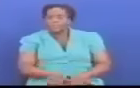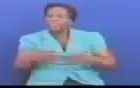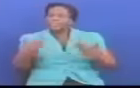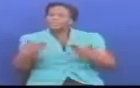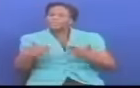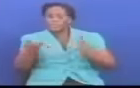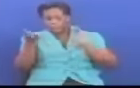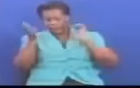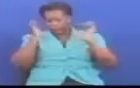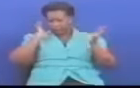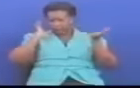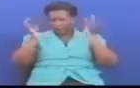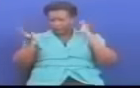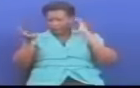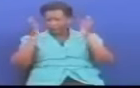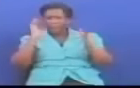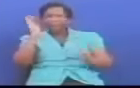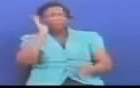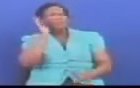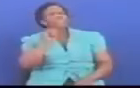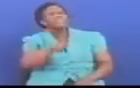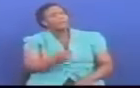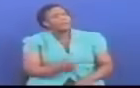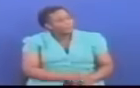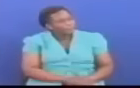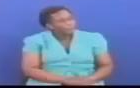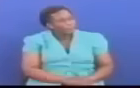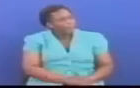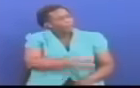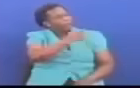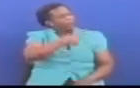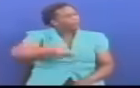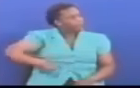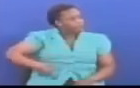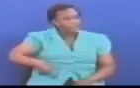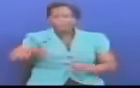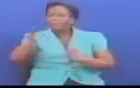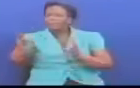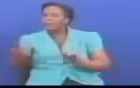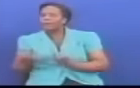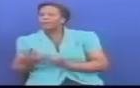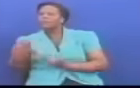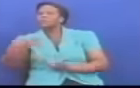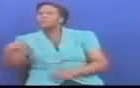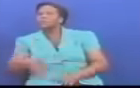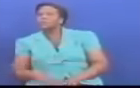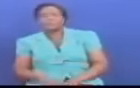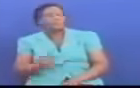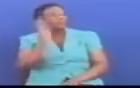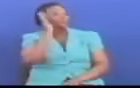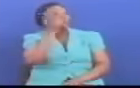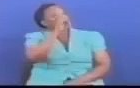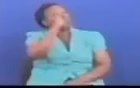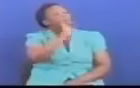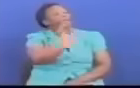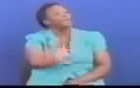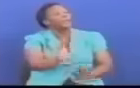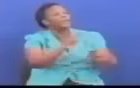raisi, tumsikirize waziri Na kwa nini raisi kila wakata kienda kanda waziwa Umishareka sante mwishimi wa waziri madibu